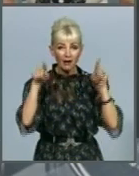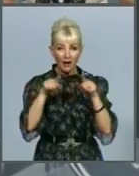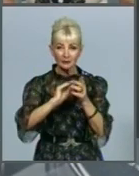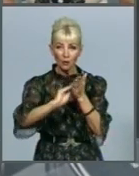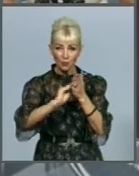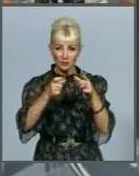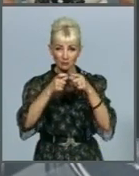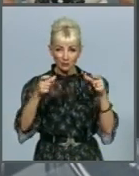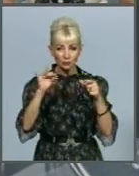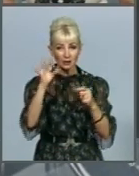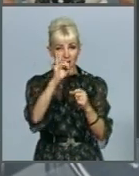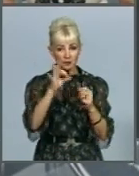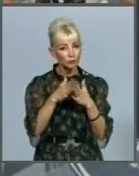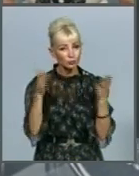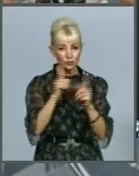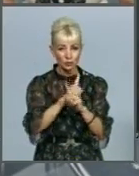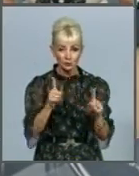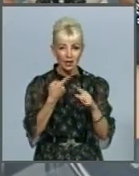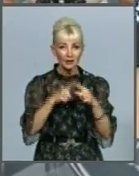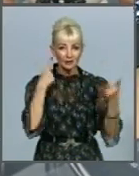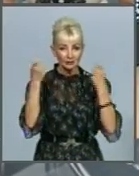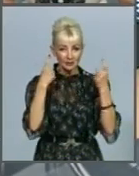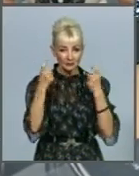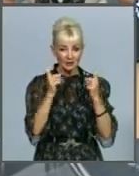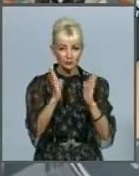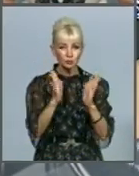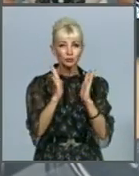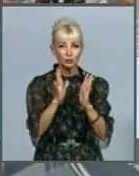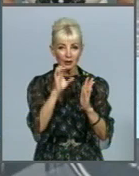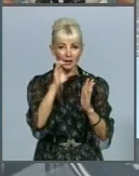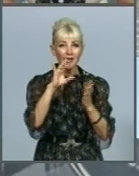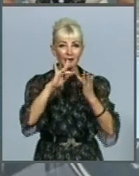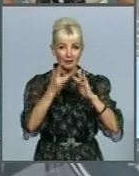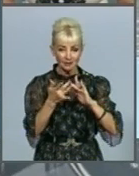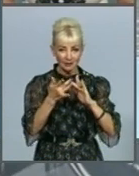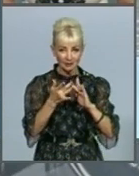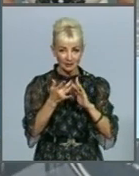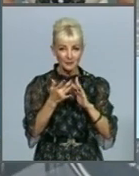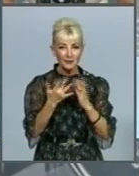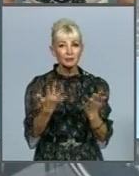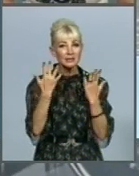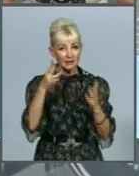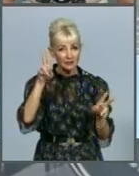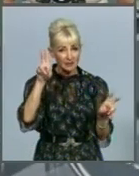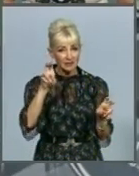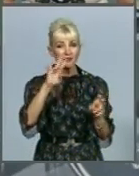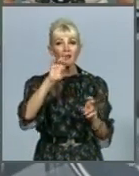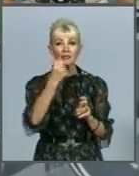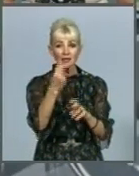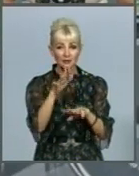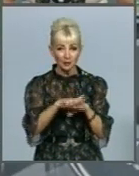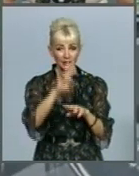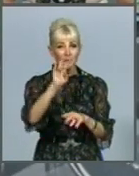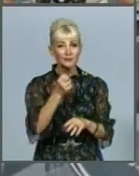банкнот і монет більше не буде, оскільки ця інформація містатиметься на сторінках інтернет-представництва Нацбанку. Таким чином,